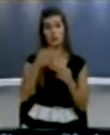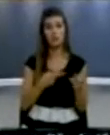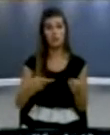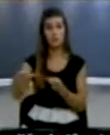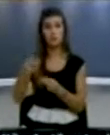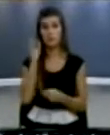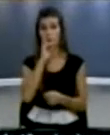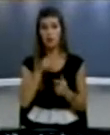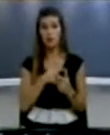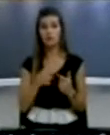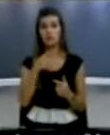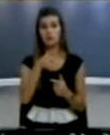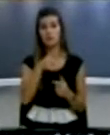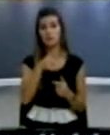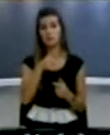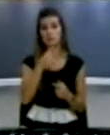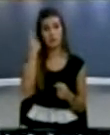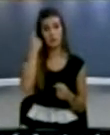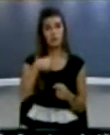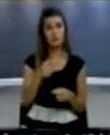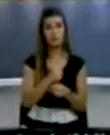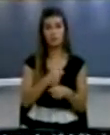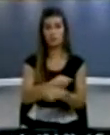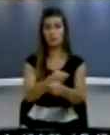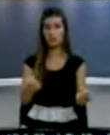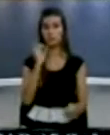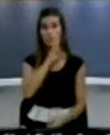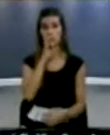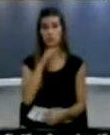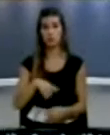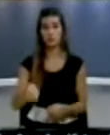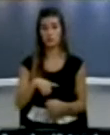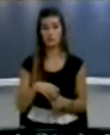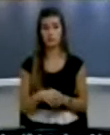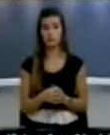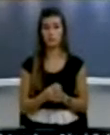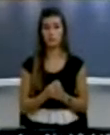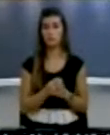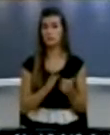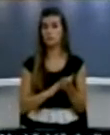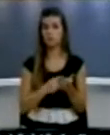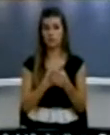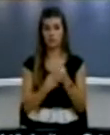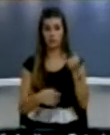sëpse administrata me sa përshon nuk i ka shpëndarë që talizohin të gjithë deputetet Për shambull në fund